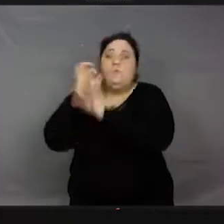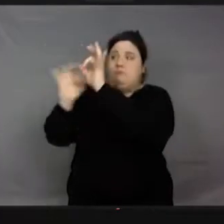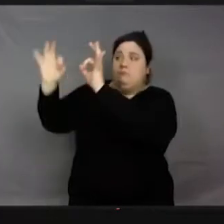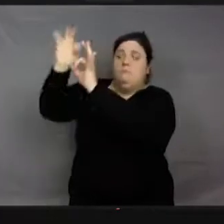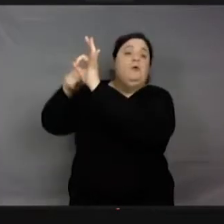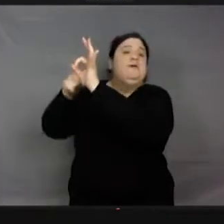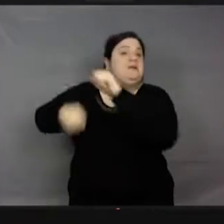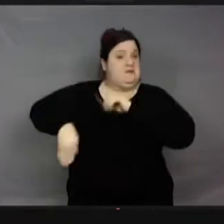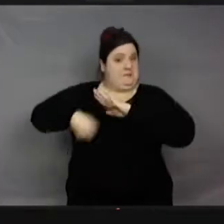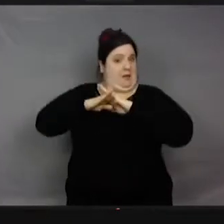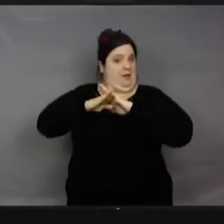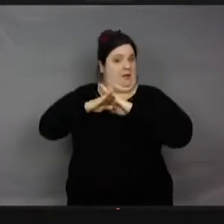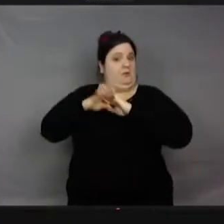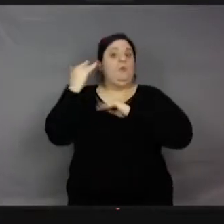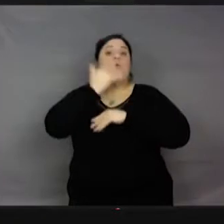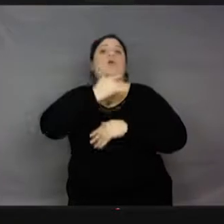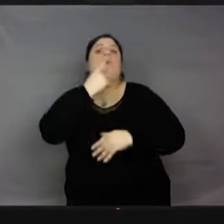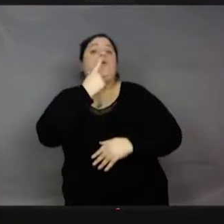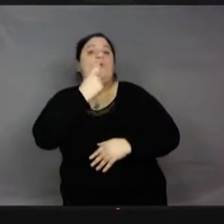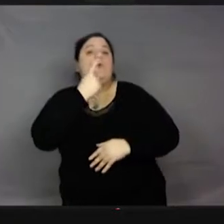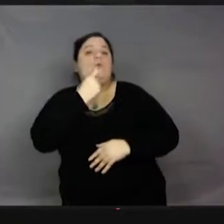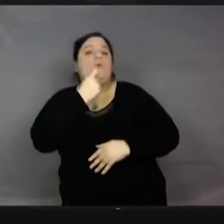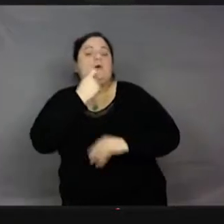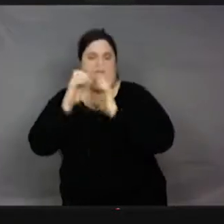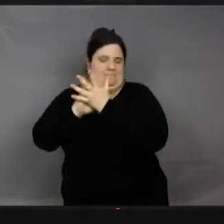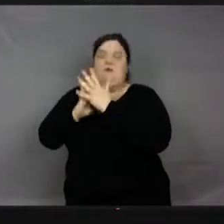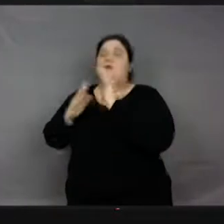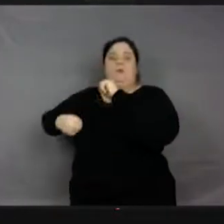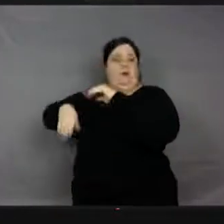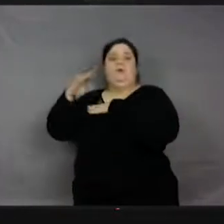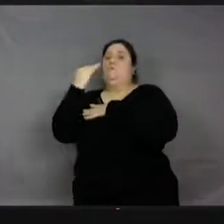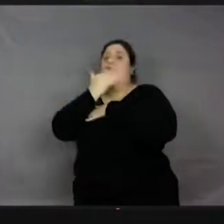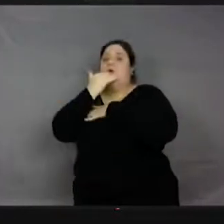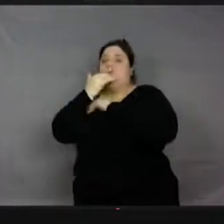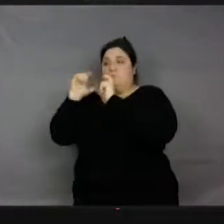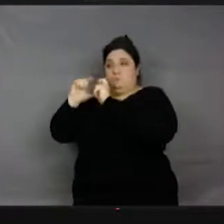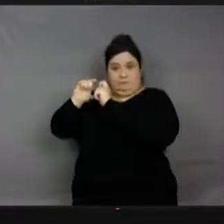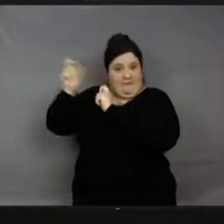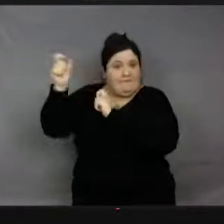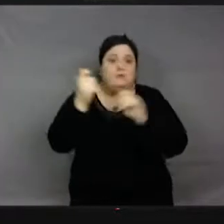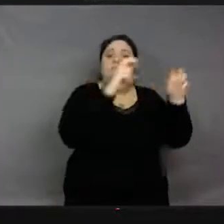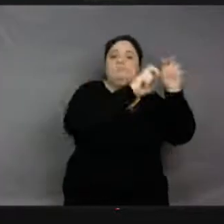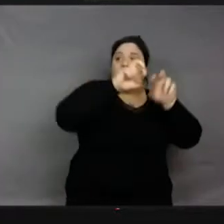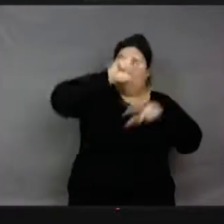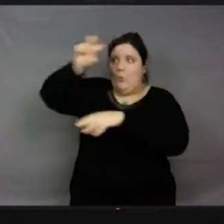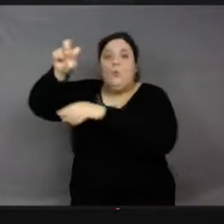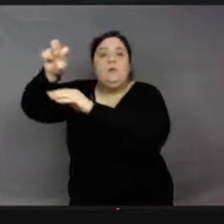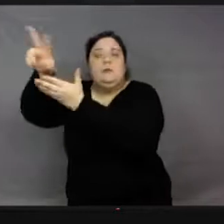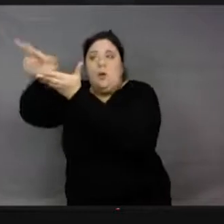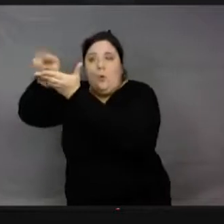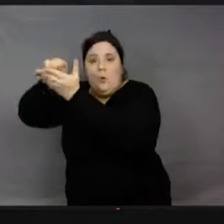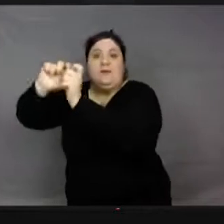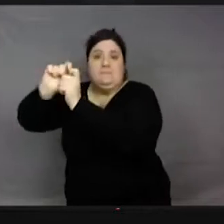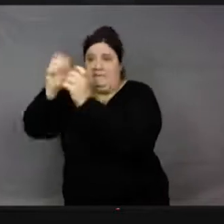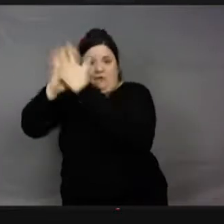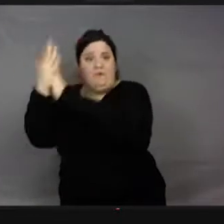voient pas, la plupart des insectes ne voient pas dans le rouge. Et donc, vous pouvez voir, vous, sur une grappe de fleurs de marronniers, les fleurs qui sont rouges